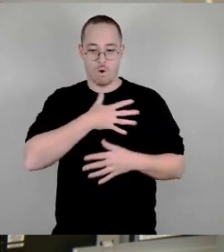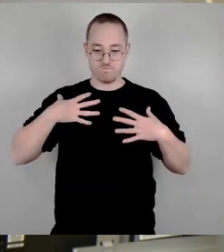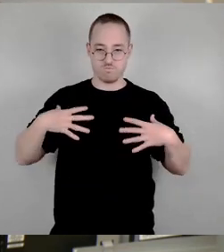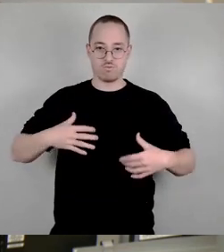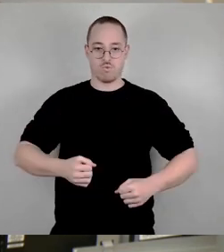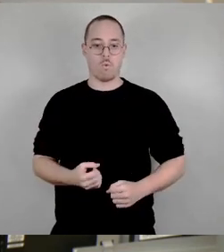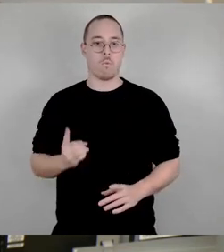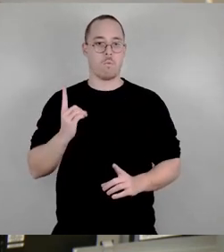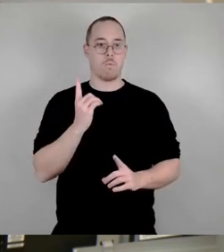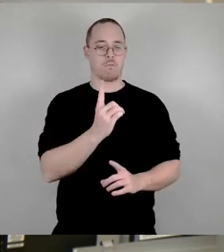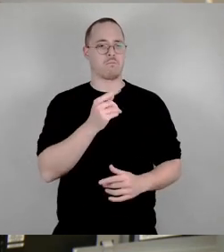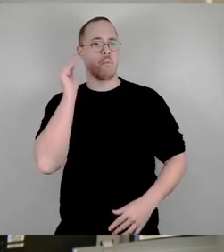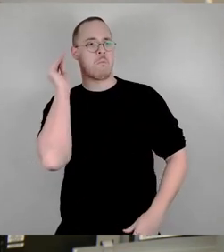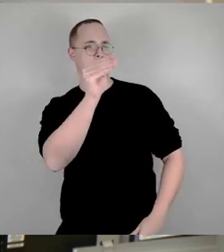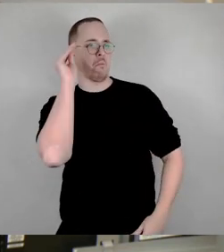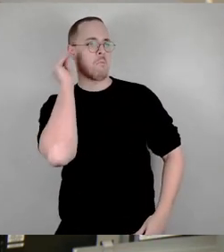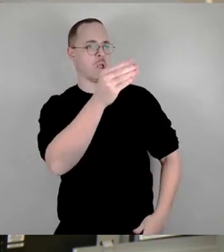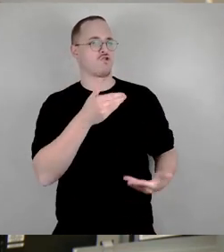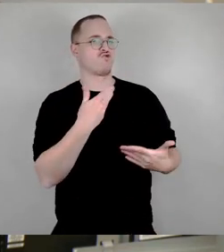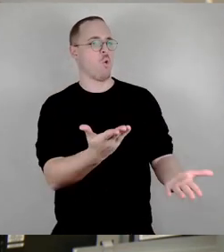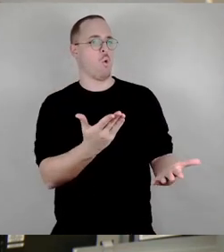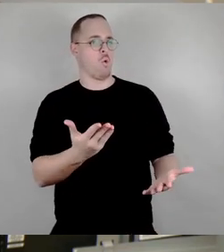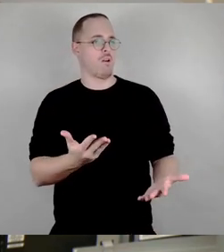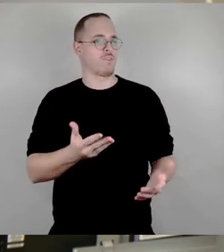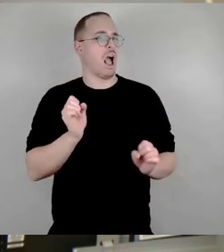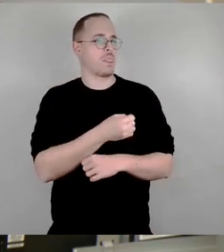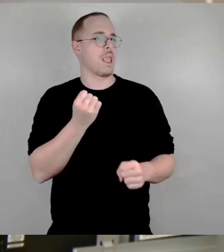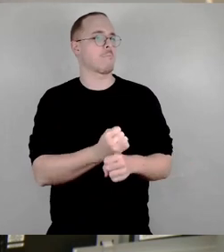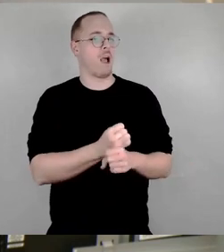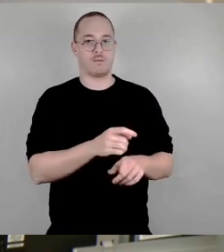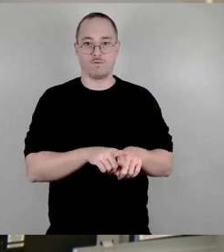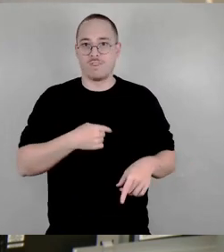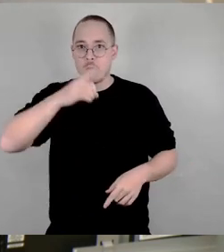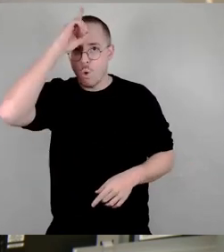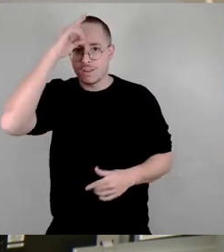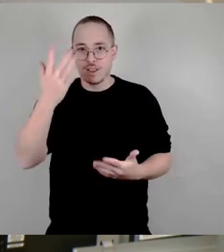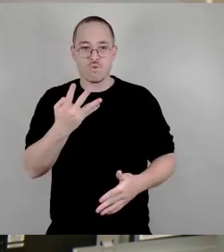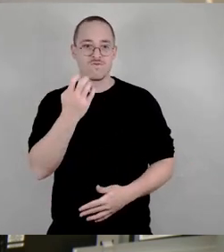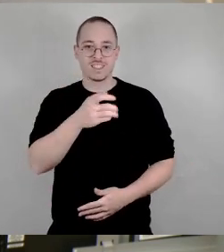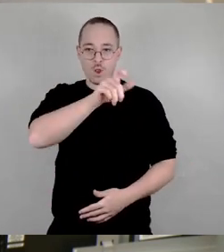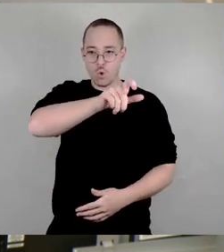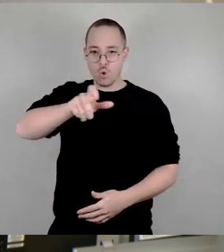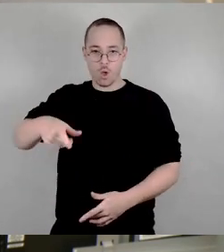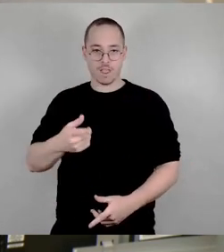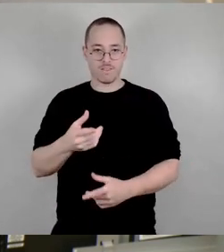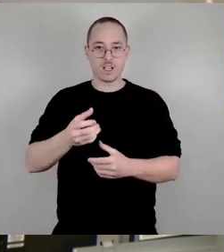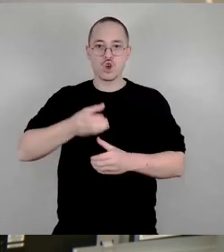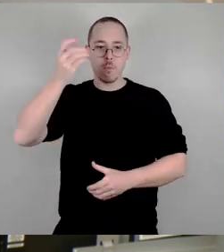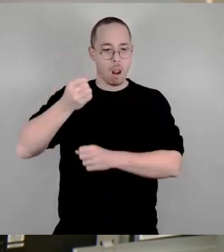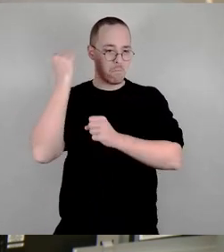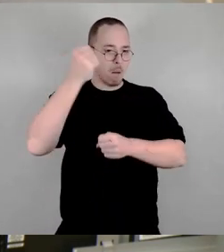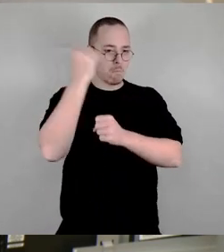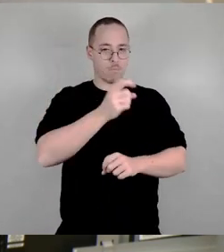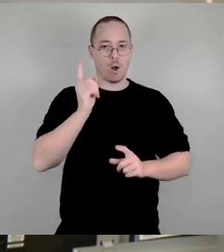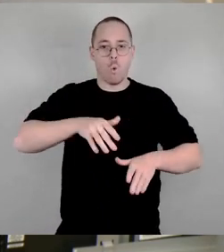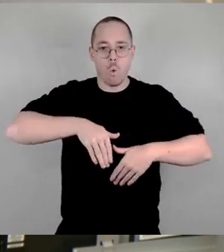beim Ordnungsamt lieber Polizei und hält sich eine 40-Mann-starke Knüppelbande und Hundestaffel, um das Präkarierhard zu drangsalieren.